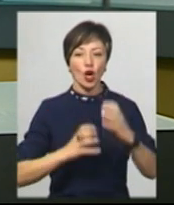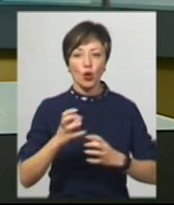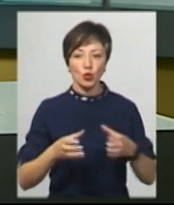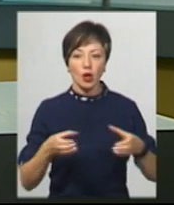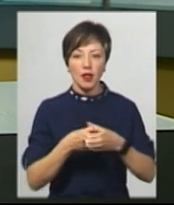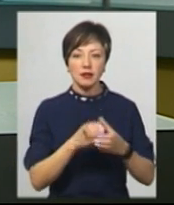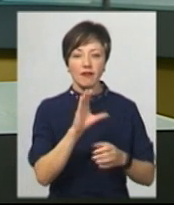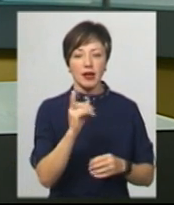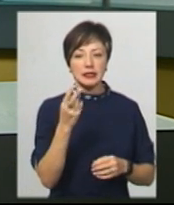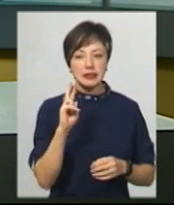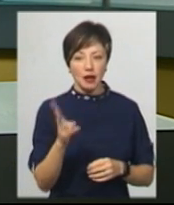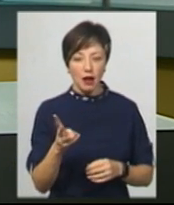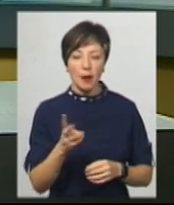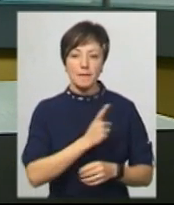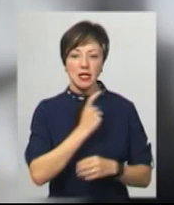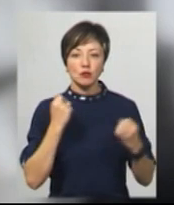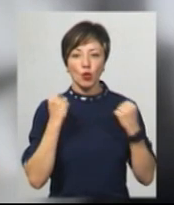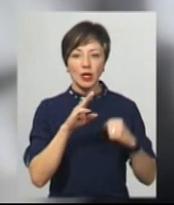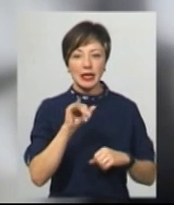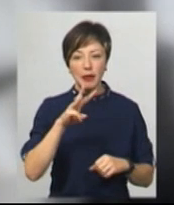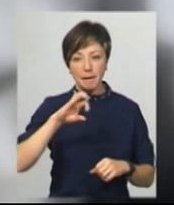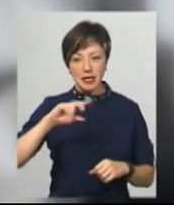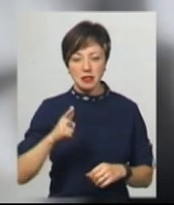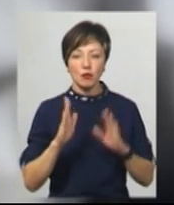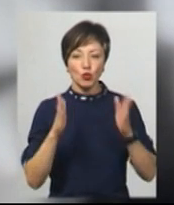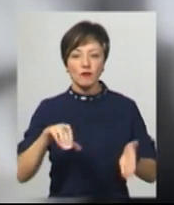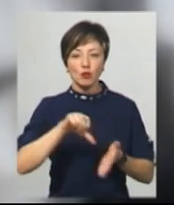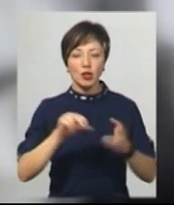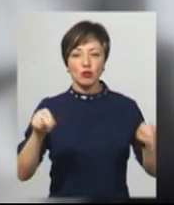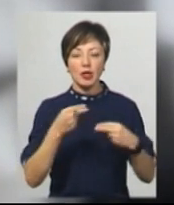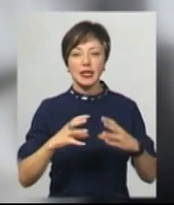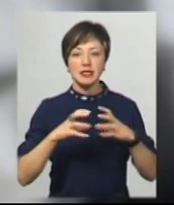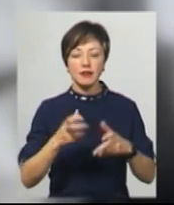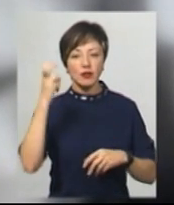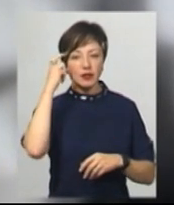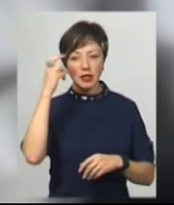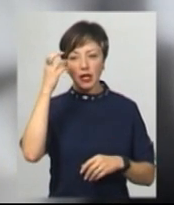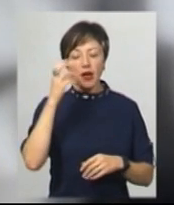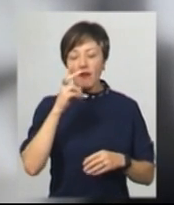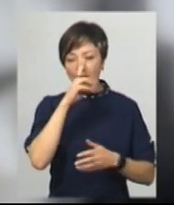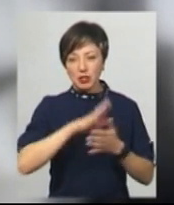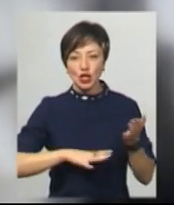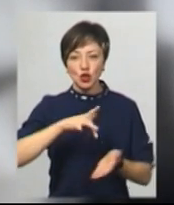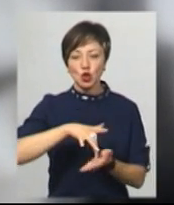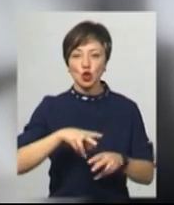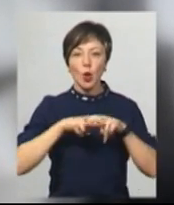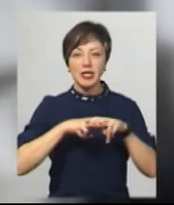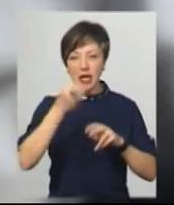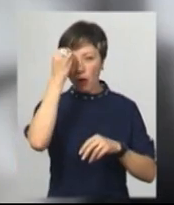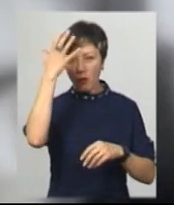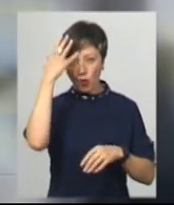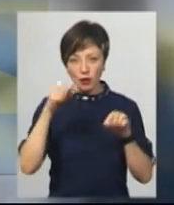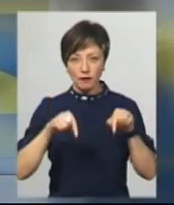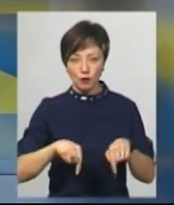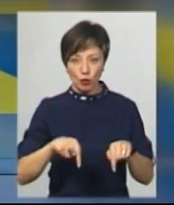класу Ольона Вересняк та майстер спорту Олександр Тимець виступатимуть на Чемпіонаті світу в столиці Японії Токіо 9-10 листопада цього